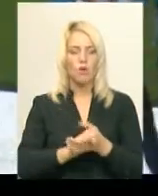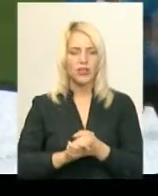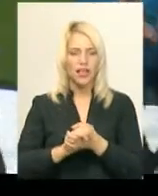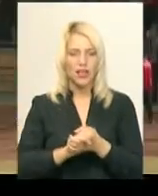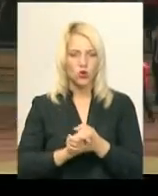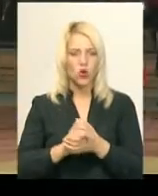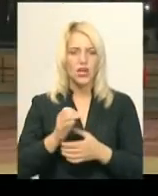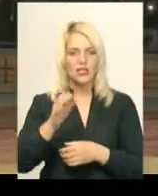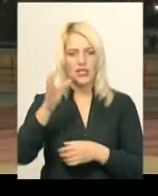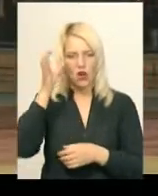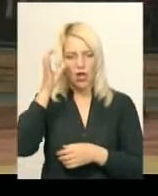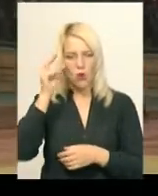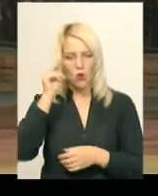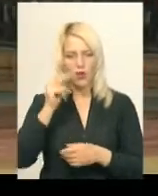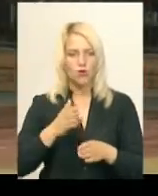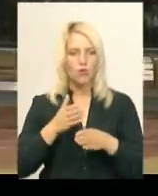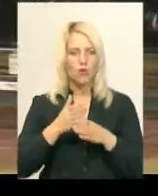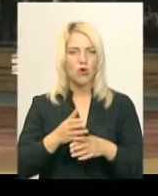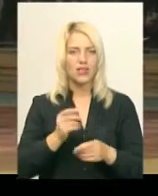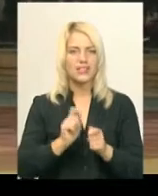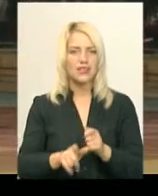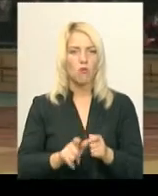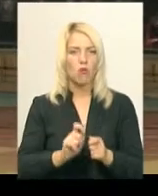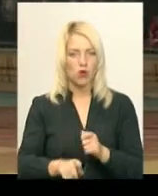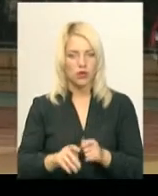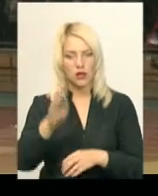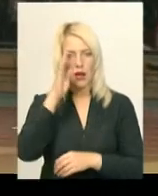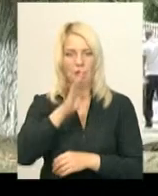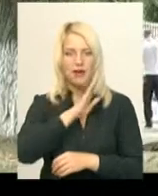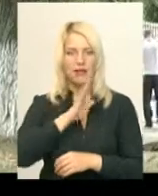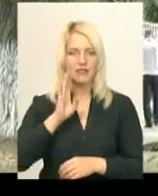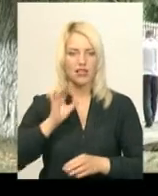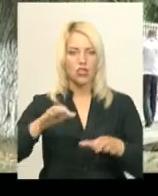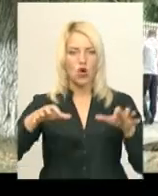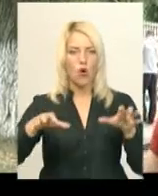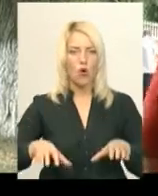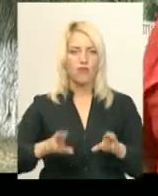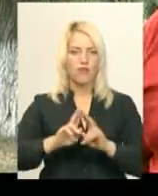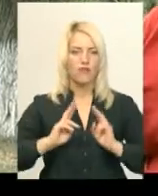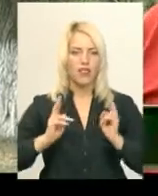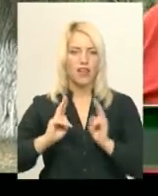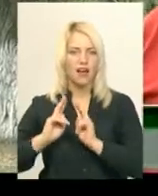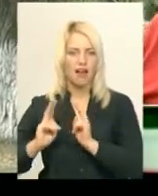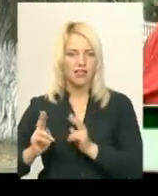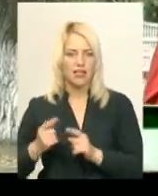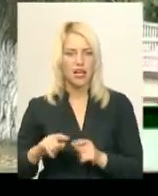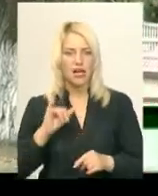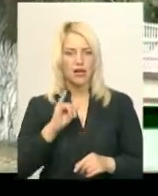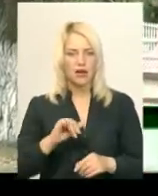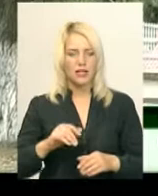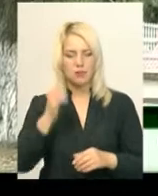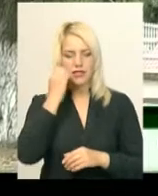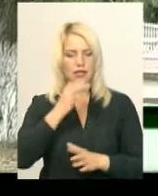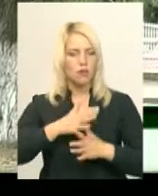науки України Сергій Сніцер, допомогли спонсори, батьки спортсменів і голови федерації. Большое спасибо и тренерам, председателям